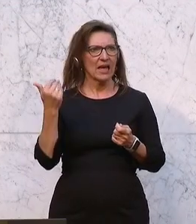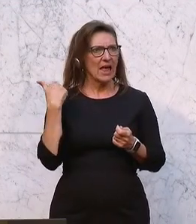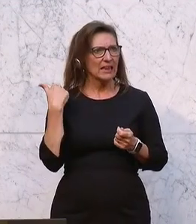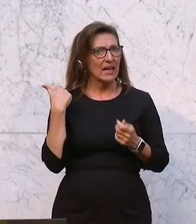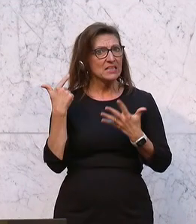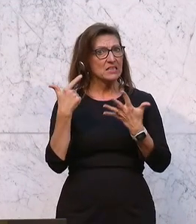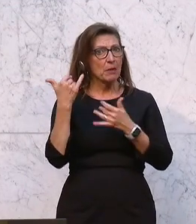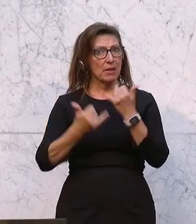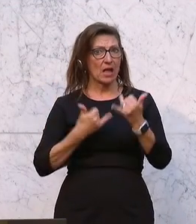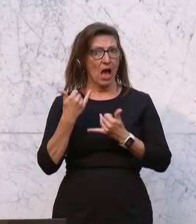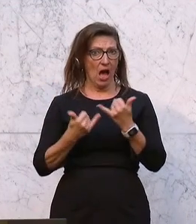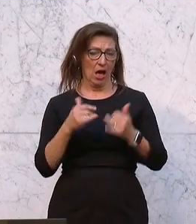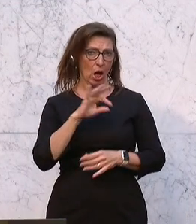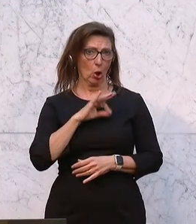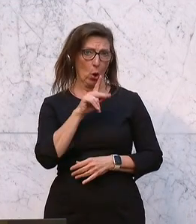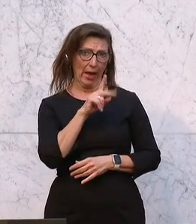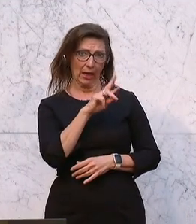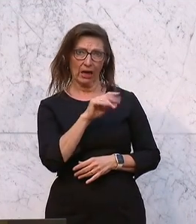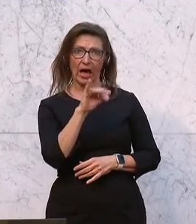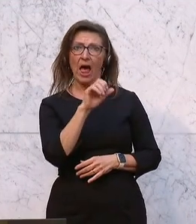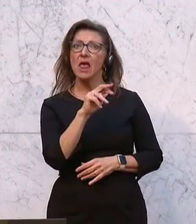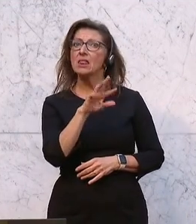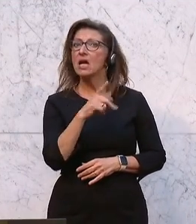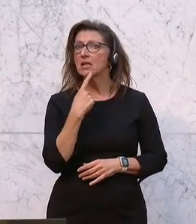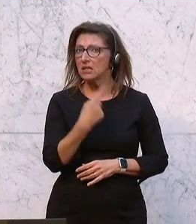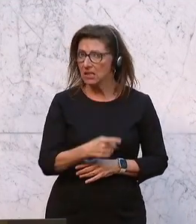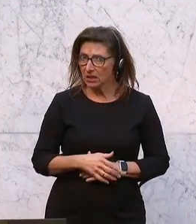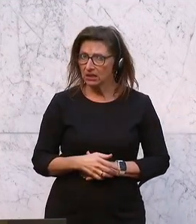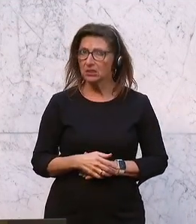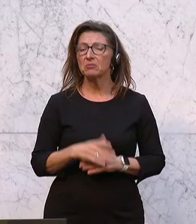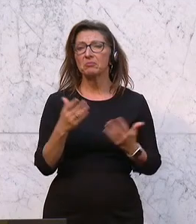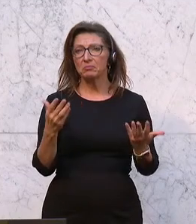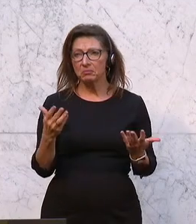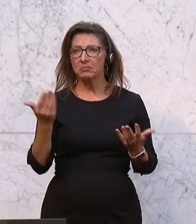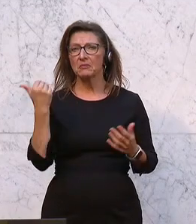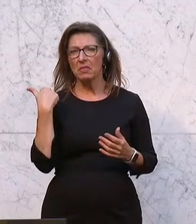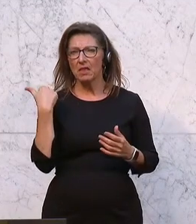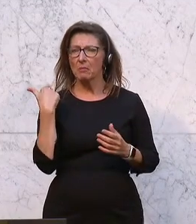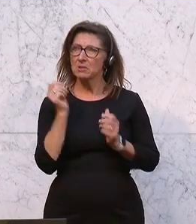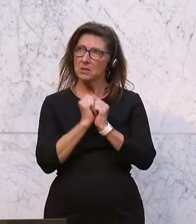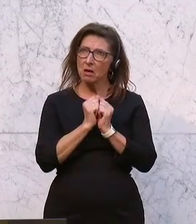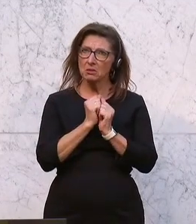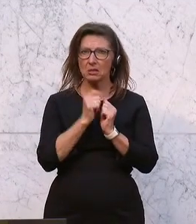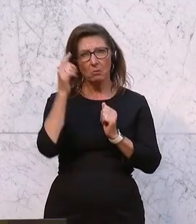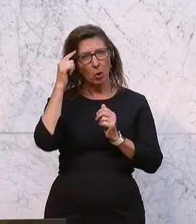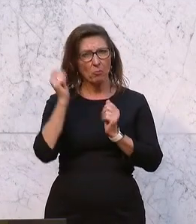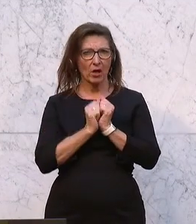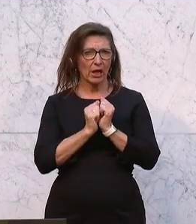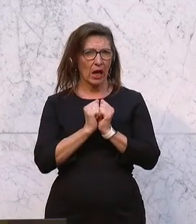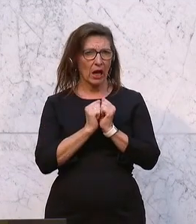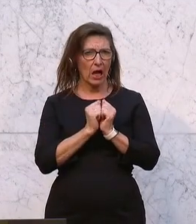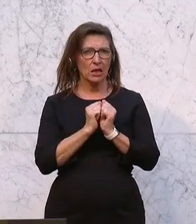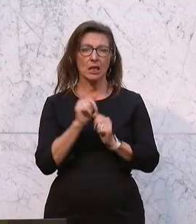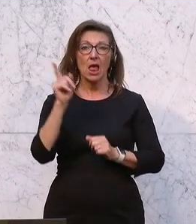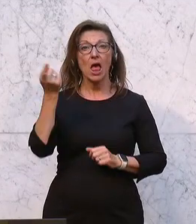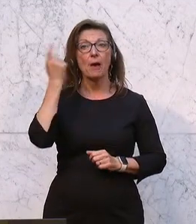seien eigentlich nicht gute Jahre gewesen, da habe ein bisschen hintergerechnet, ganz einfach den Kopf rechnen, aber er hat